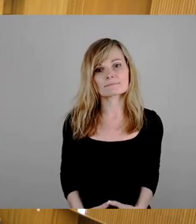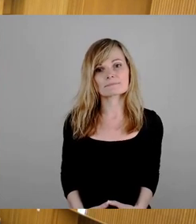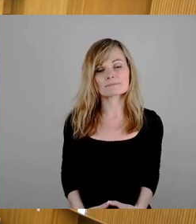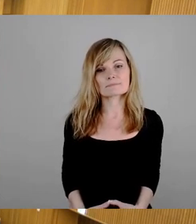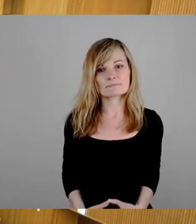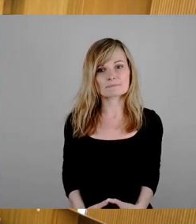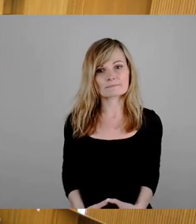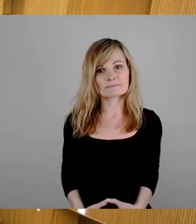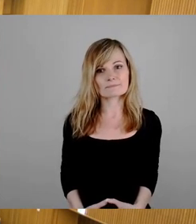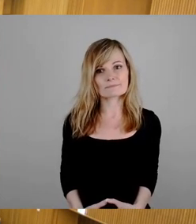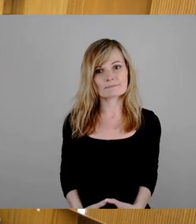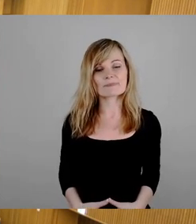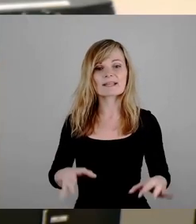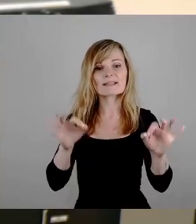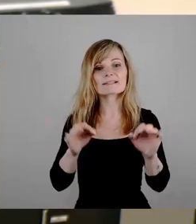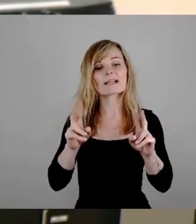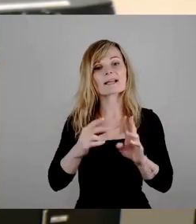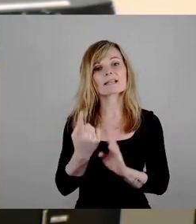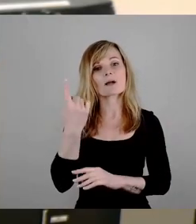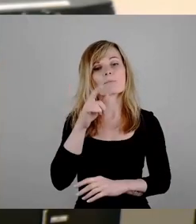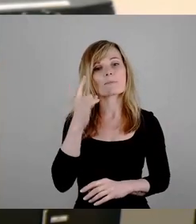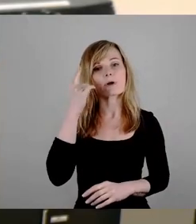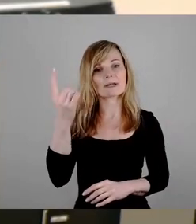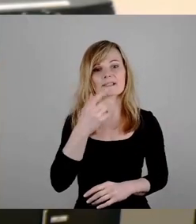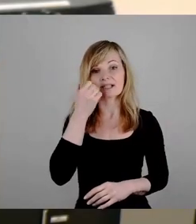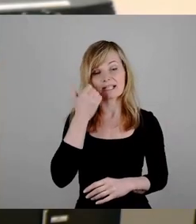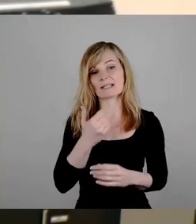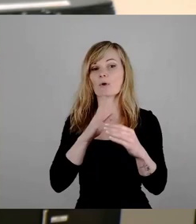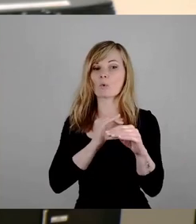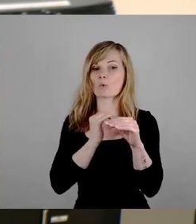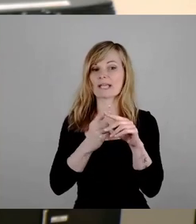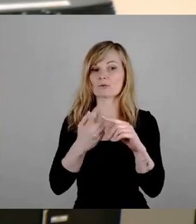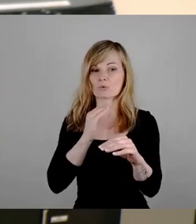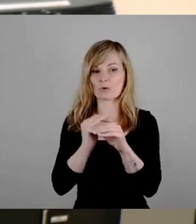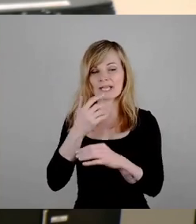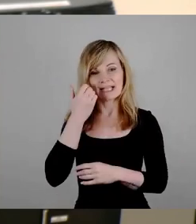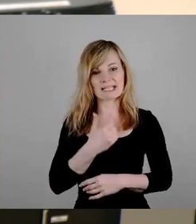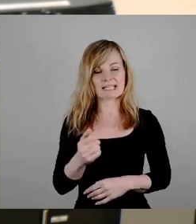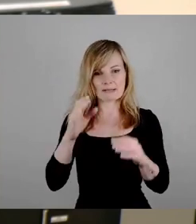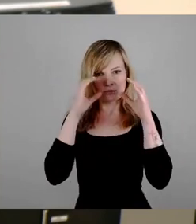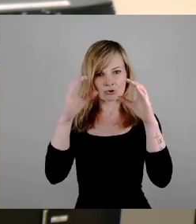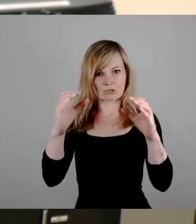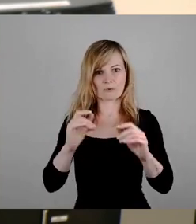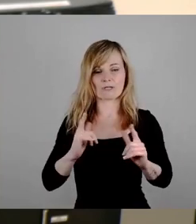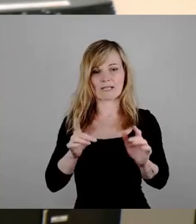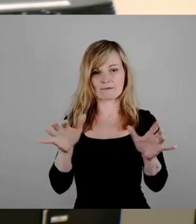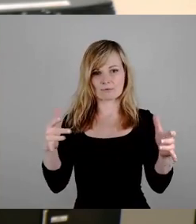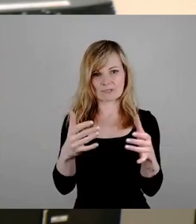Sehr geehrter Herr Oberbürgermeister, liebe Kolleginnen und Kollegen, liebe Zuschauer am Livestream und hier im Saal.